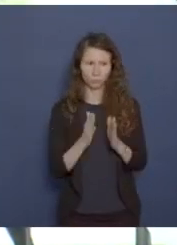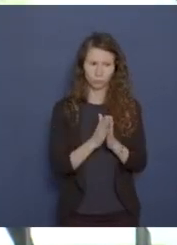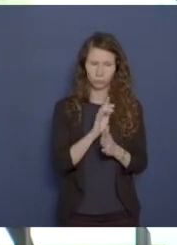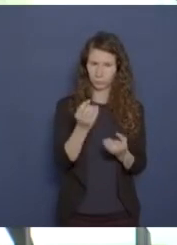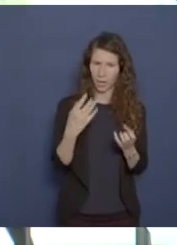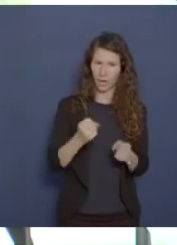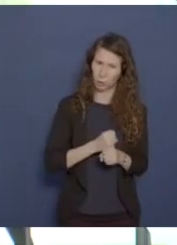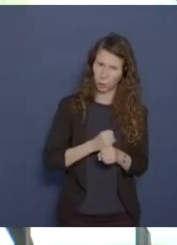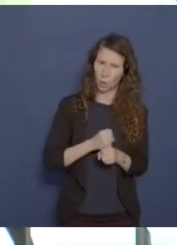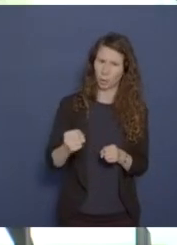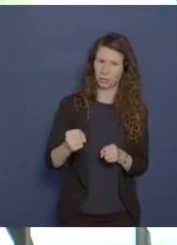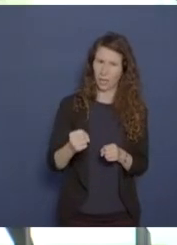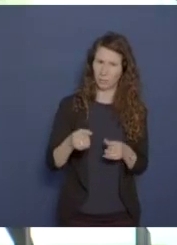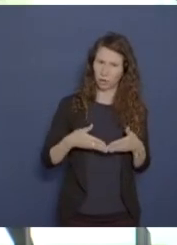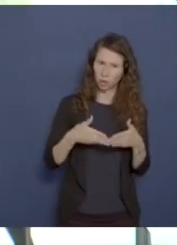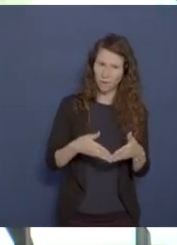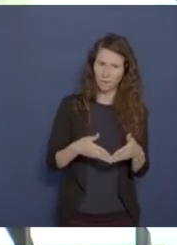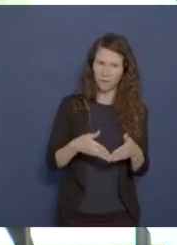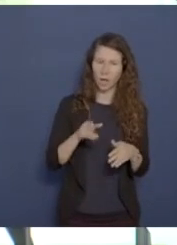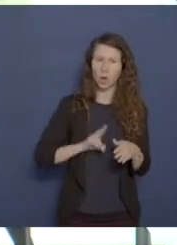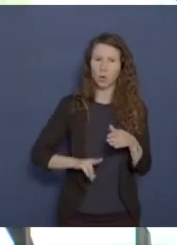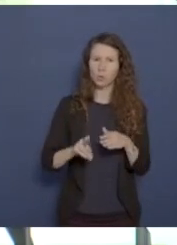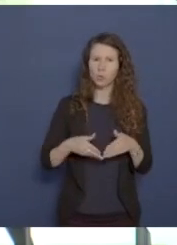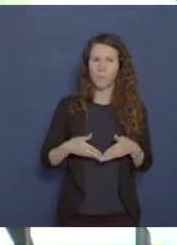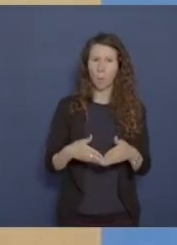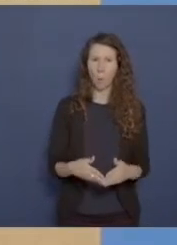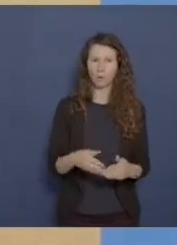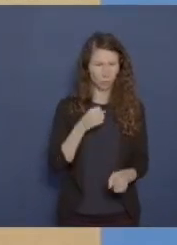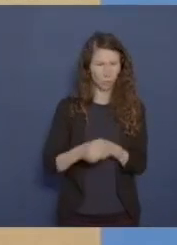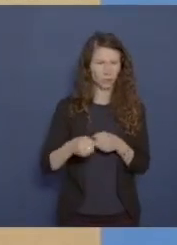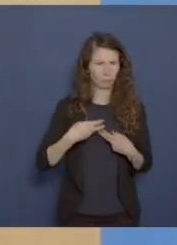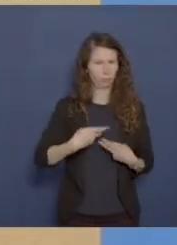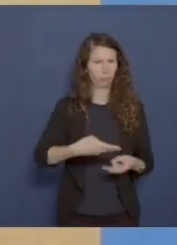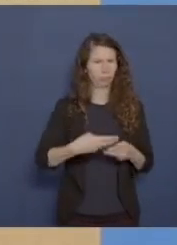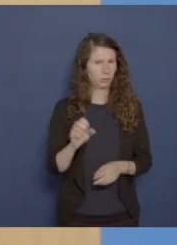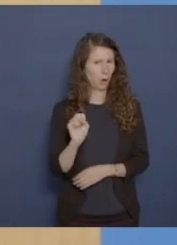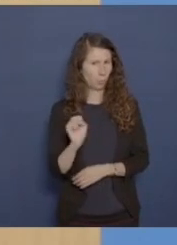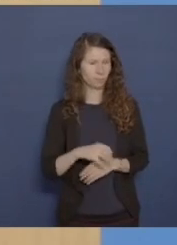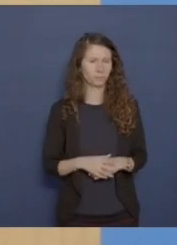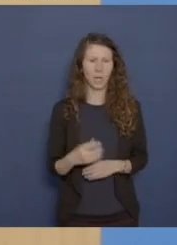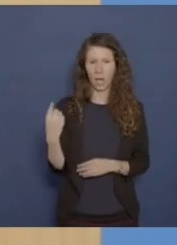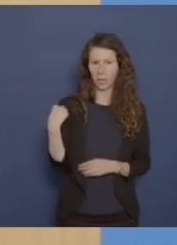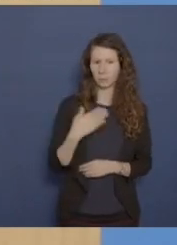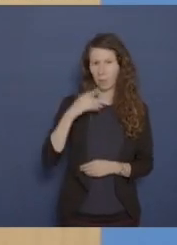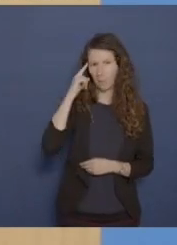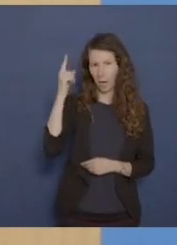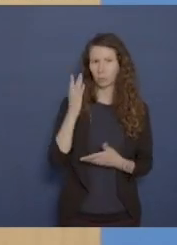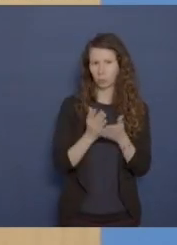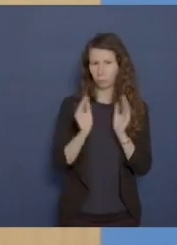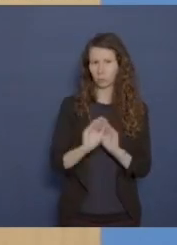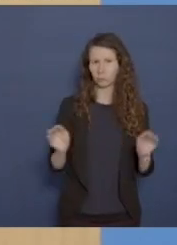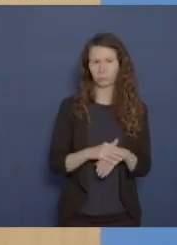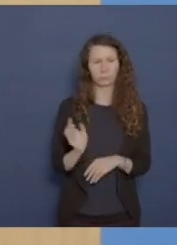warum trotzdem Schiffe und U-Boote an Ägypten geliefert wurden? Ja, habe meine Meinung ja eben gerade gesagt, nach unserer